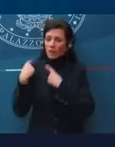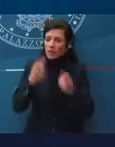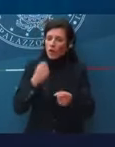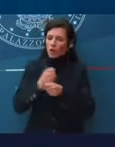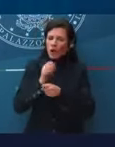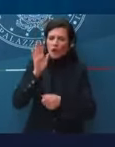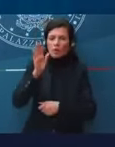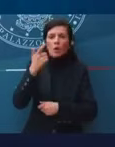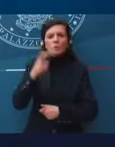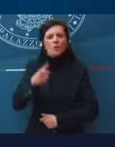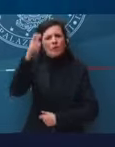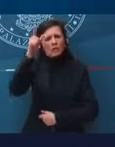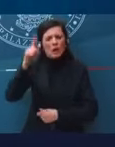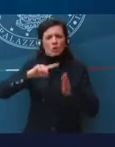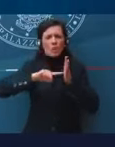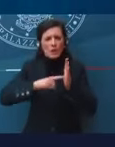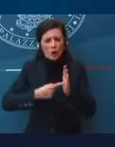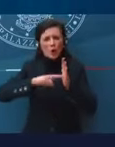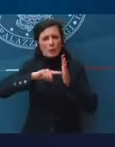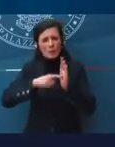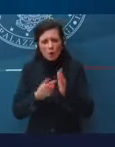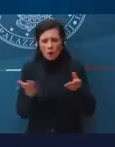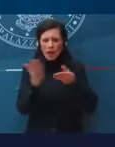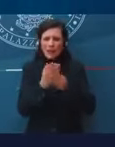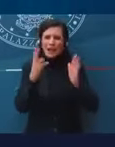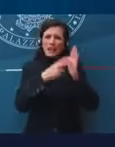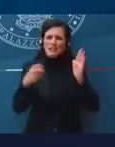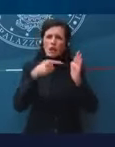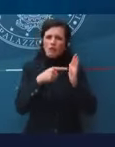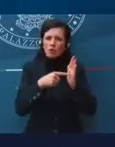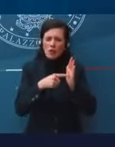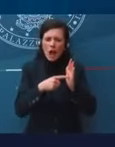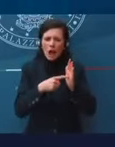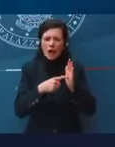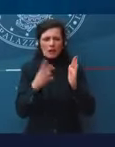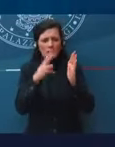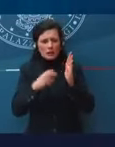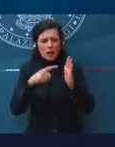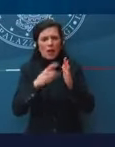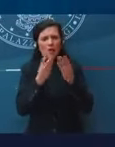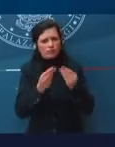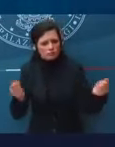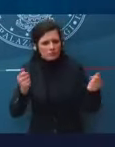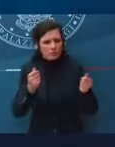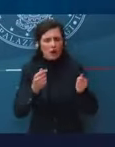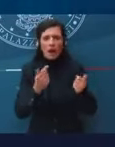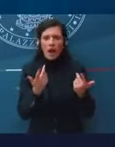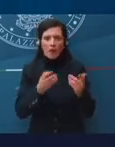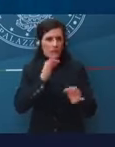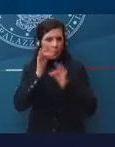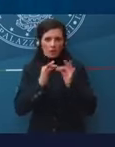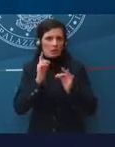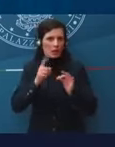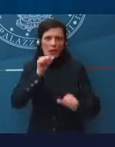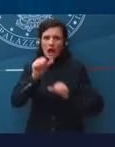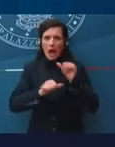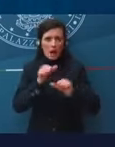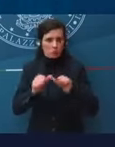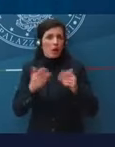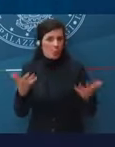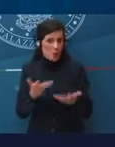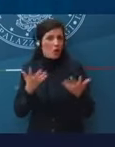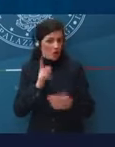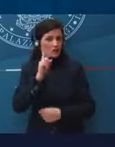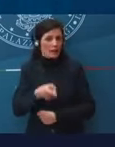l'accumulo di milioni e milioni di cartelle che non si riescono ad esigere, ebbè, bisogna cambiare qualcosa. E per